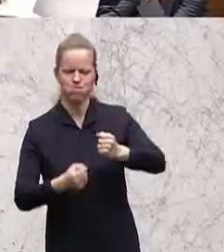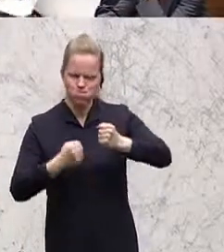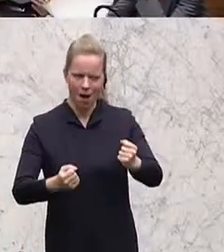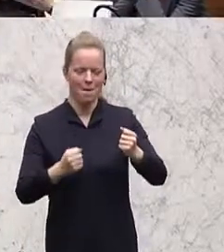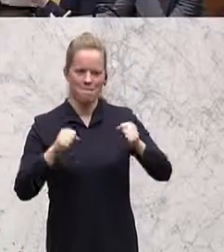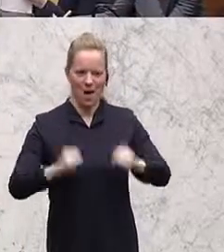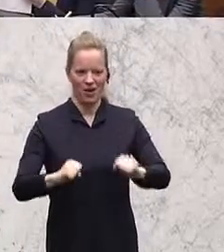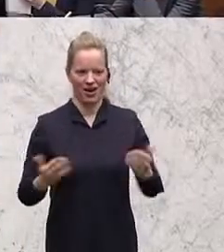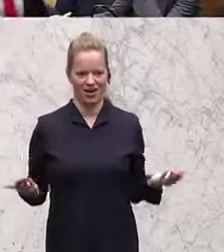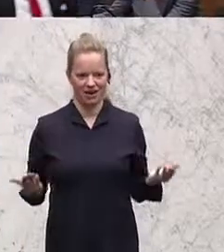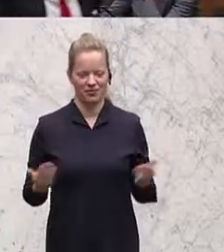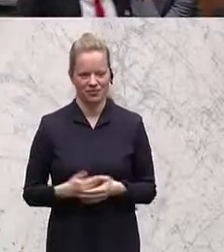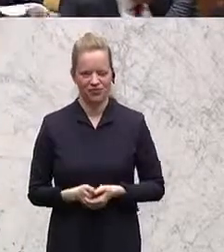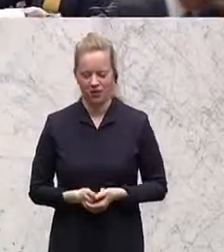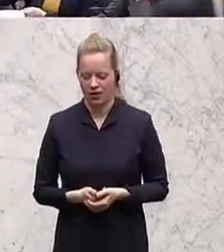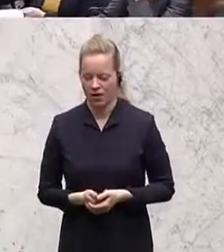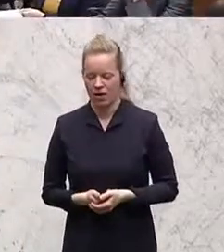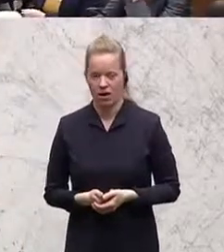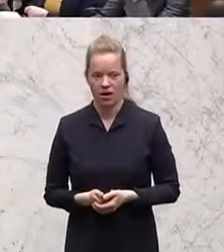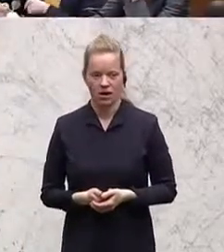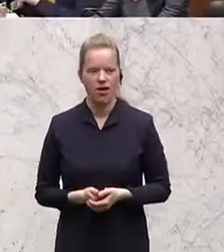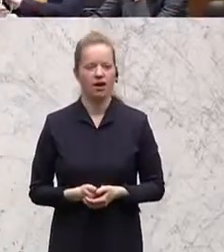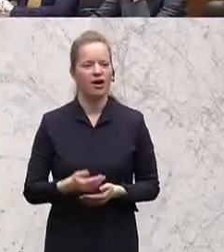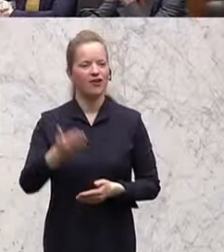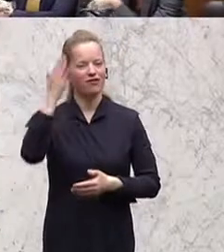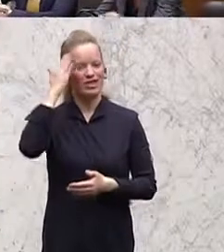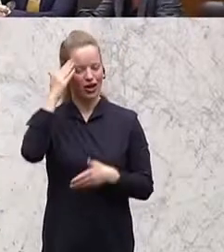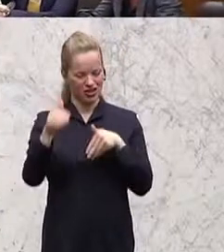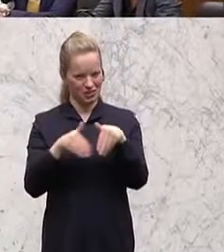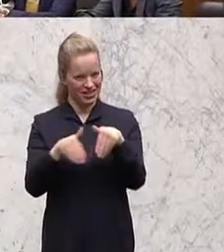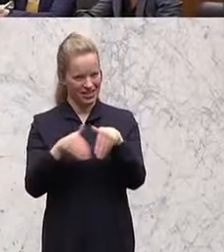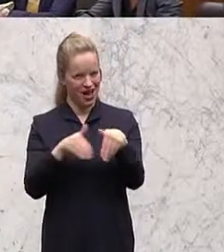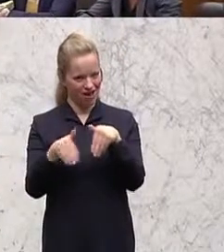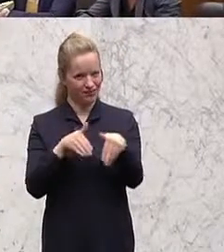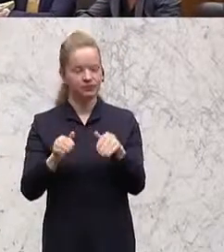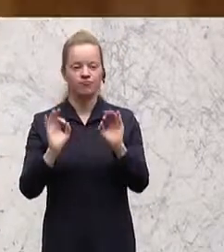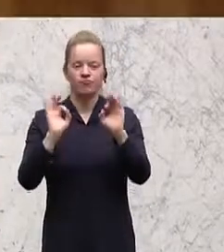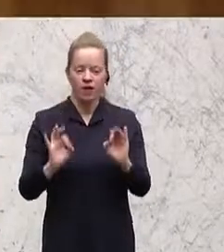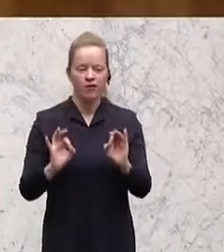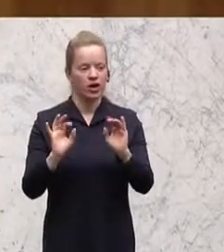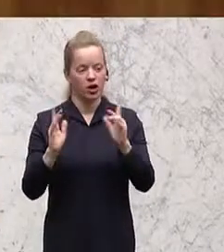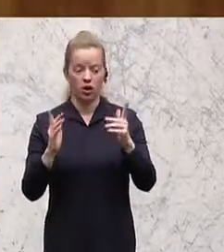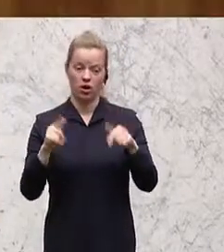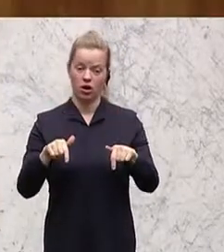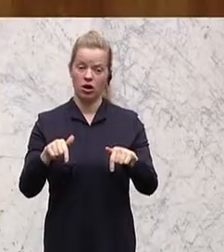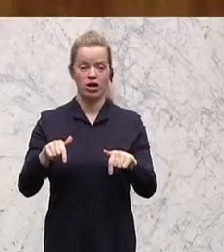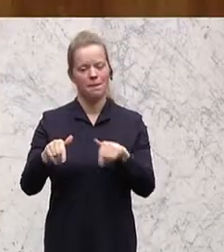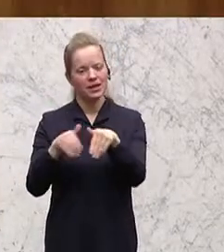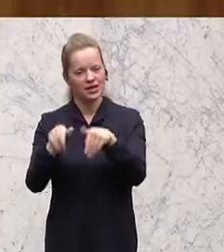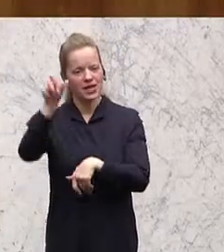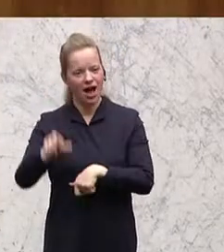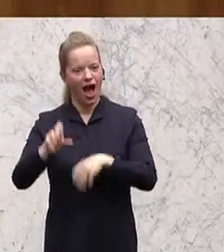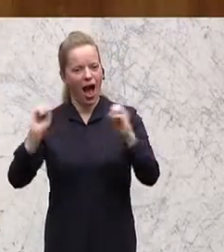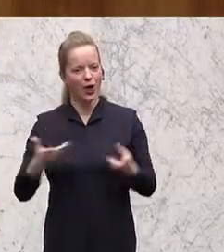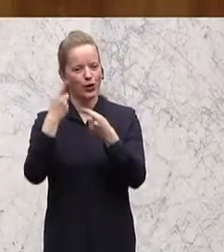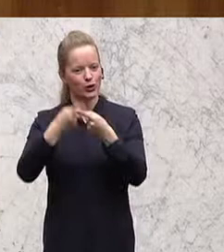angesichts der dramatischen Lage jedoch, dass der Herr Wissenschaftsminister die Gunst der Stunde, die Gunst unserer aktuellen Stunde genutzt hat